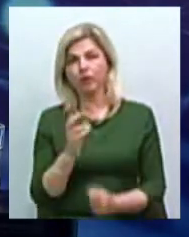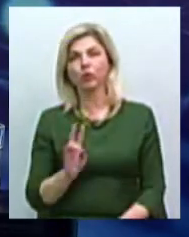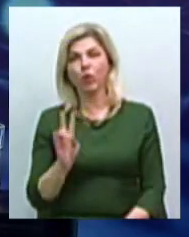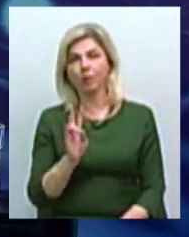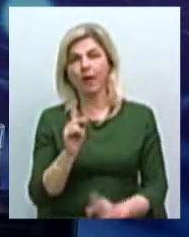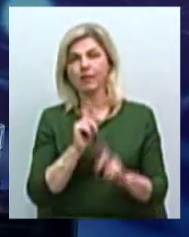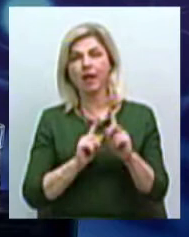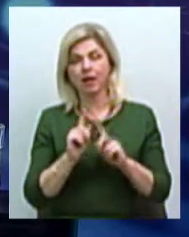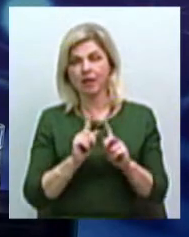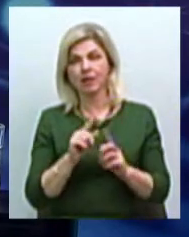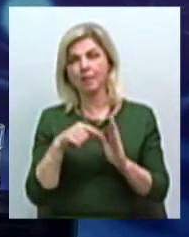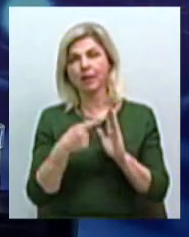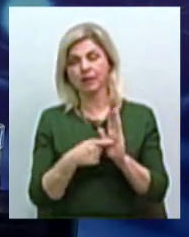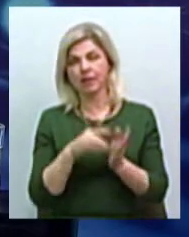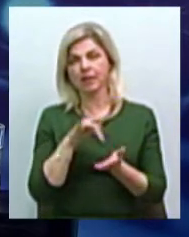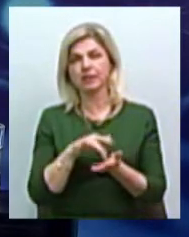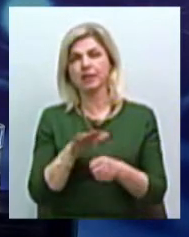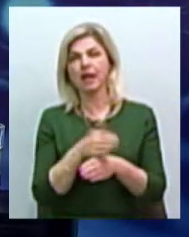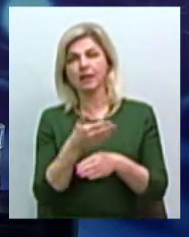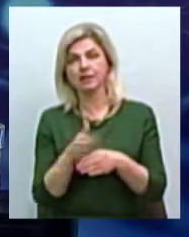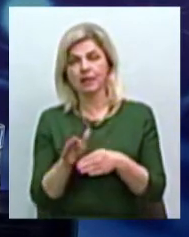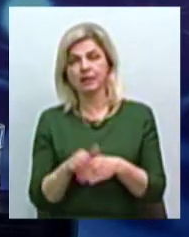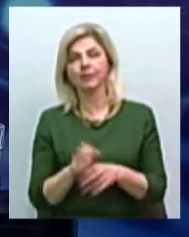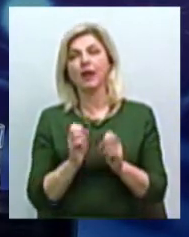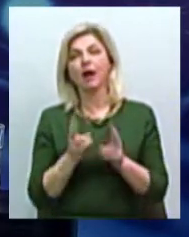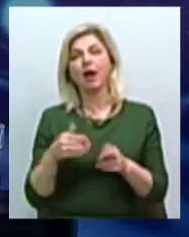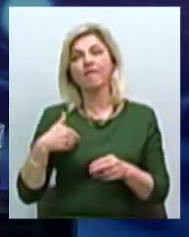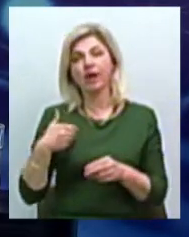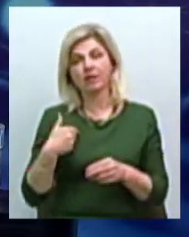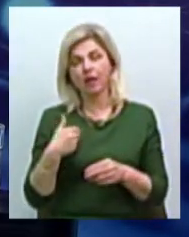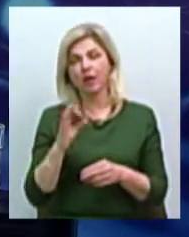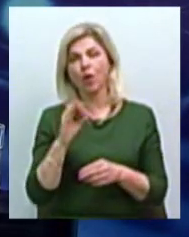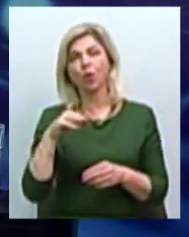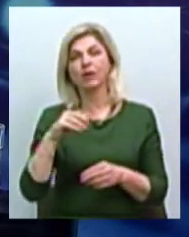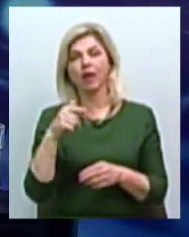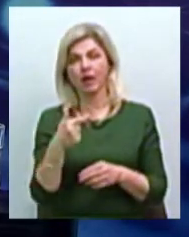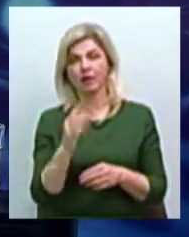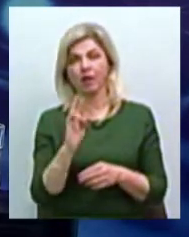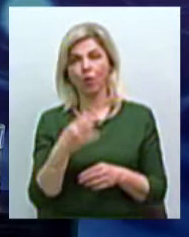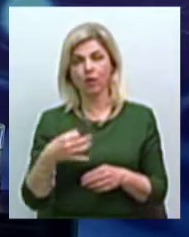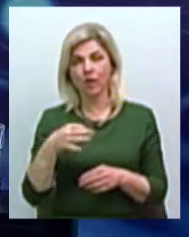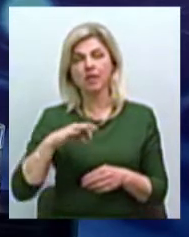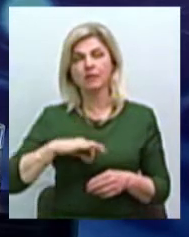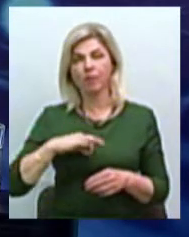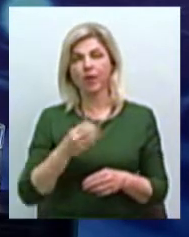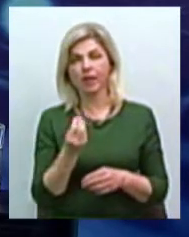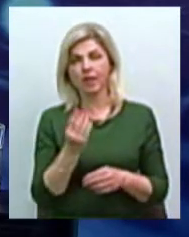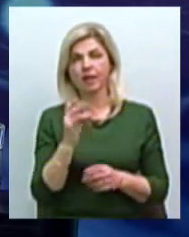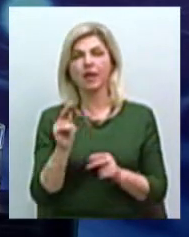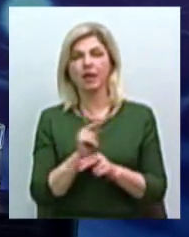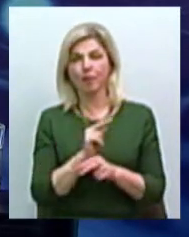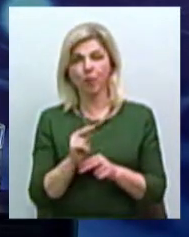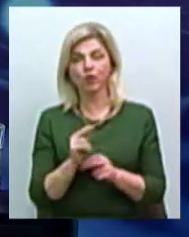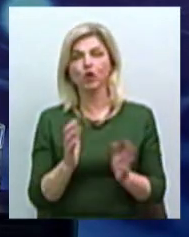нараді з питань децентралізації. Наскільки ефективно ОТГ Миколаївщини використовують гроші на ремонт та утримання